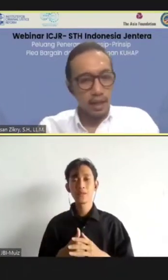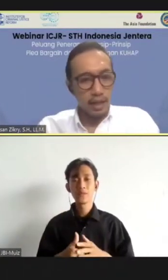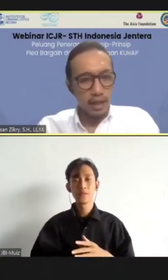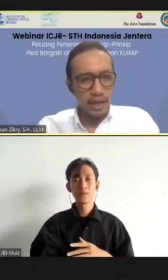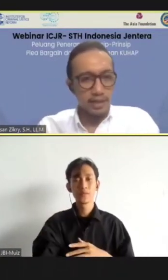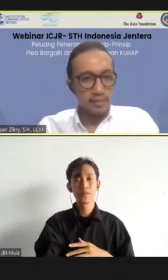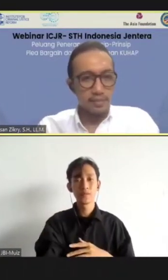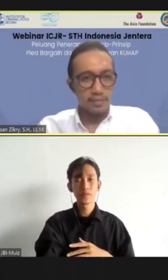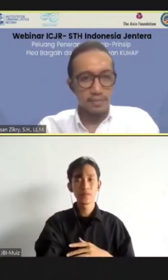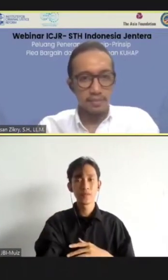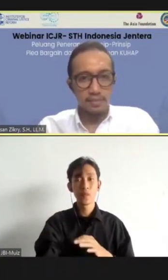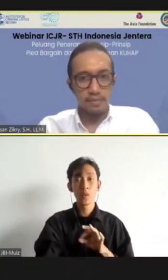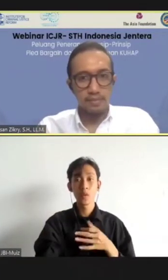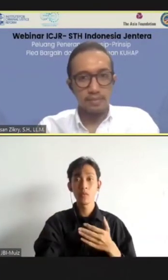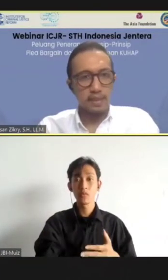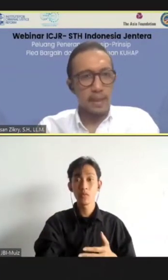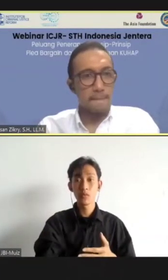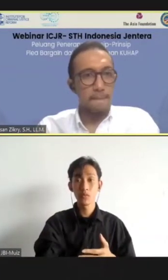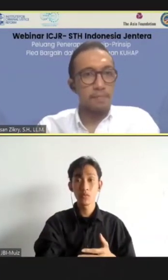Next.